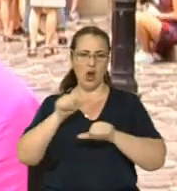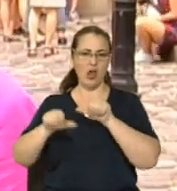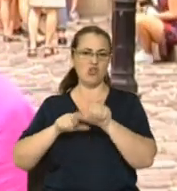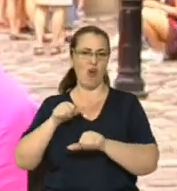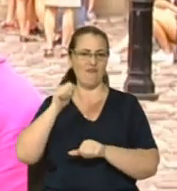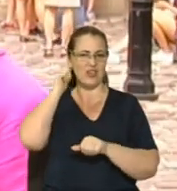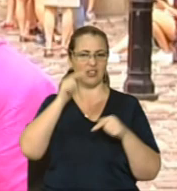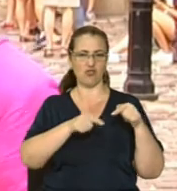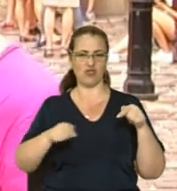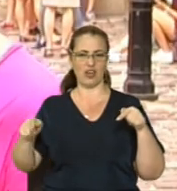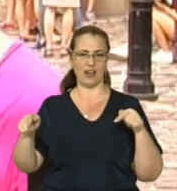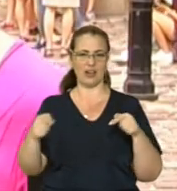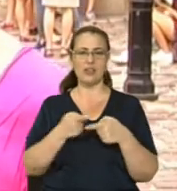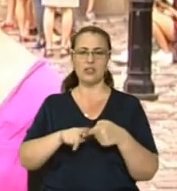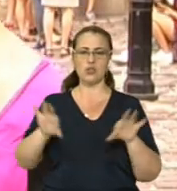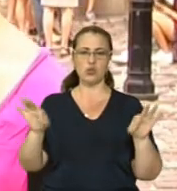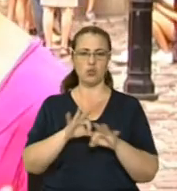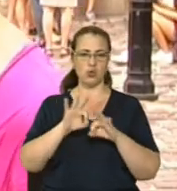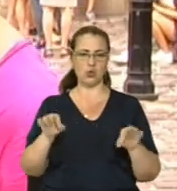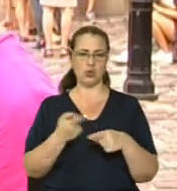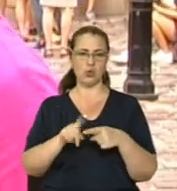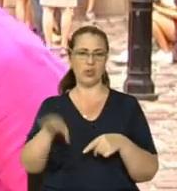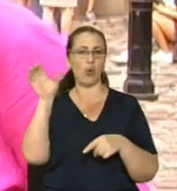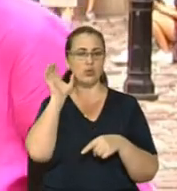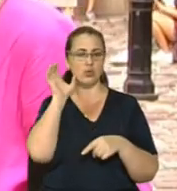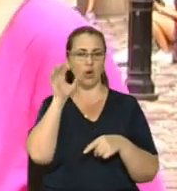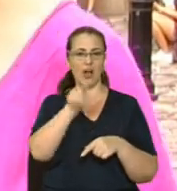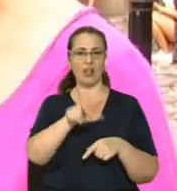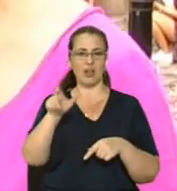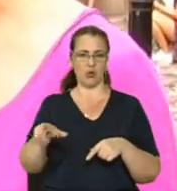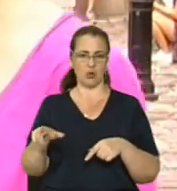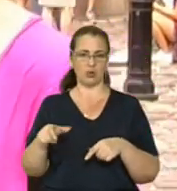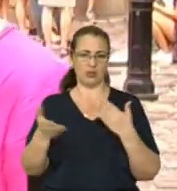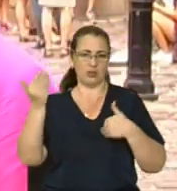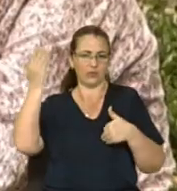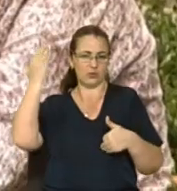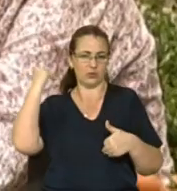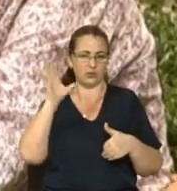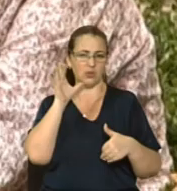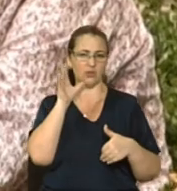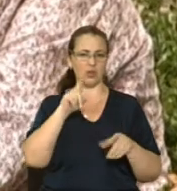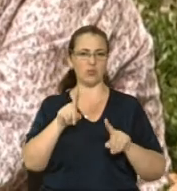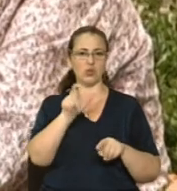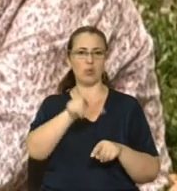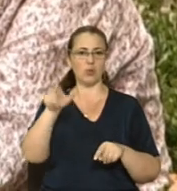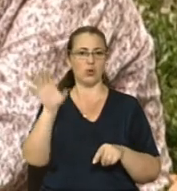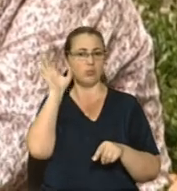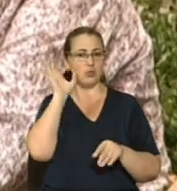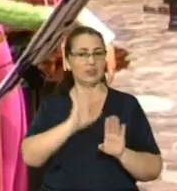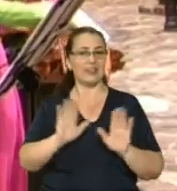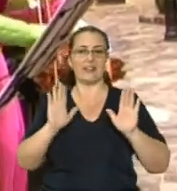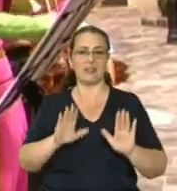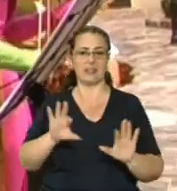музику, яку слухали люди в ту епоху, щоб люди послухали не лише